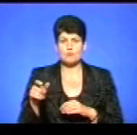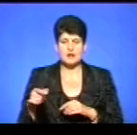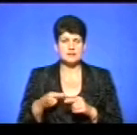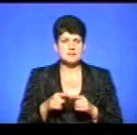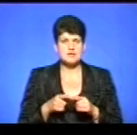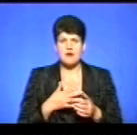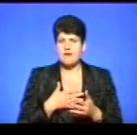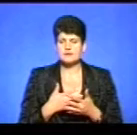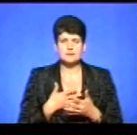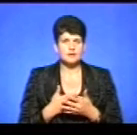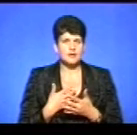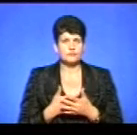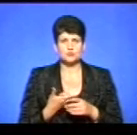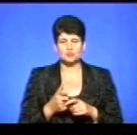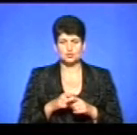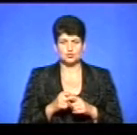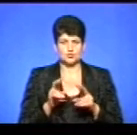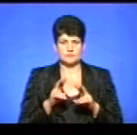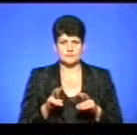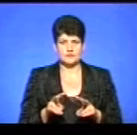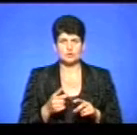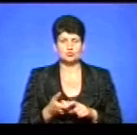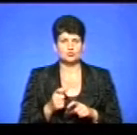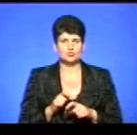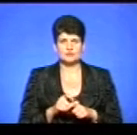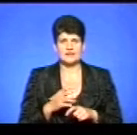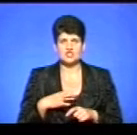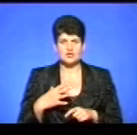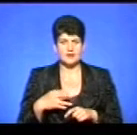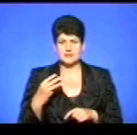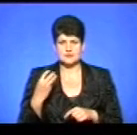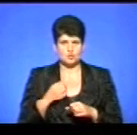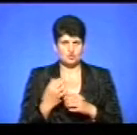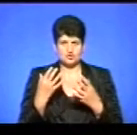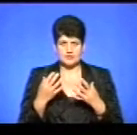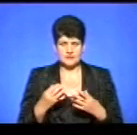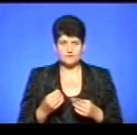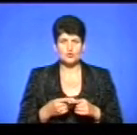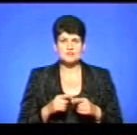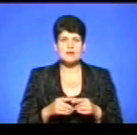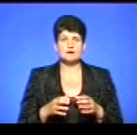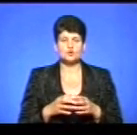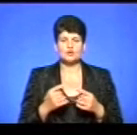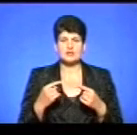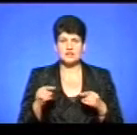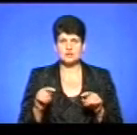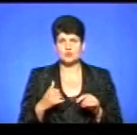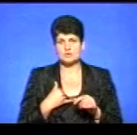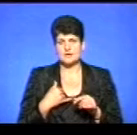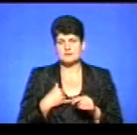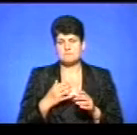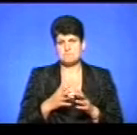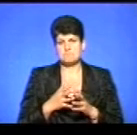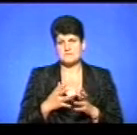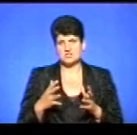активно ці петиції набирають голоси дуже стрімко, навіть не чекаючи 30 робочих днів. Тому оця категорія інша, вона виходить, мені здається, більше